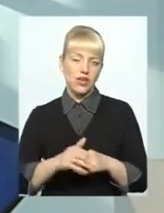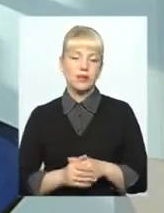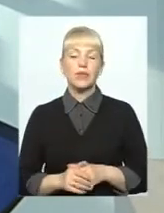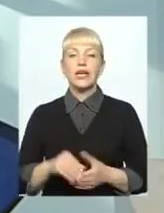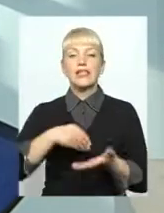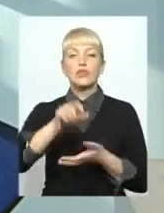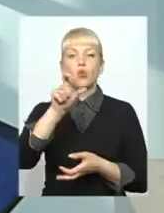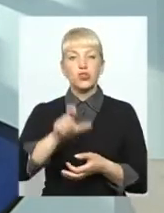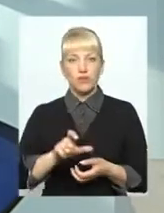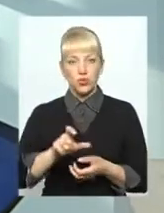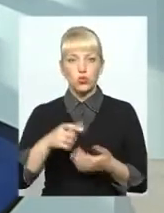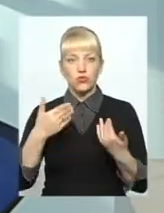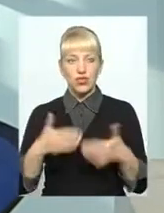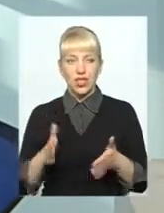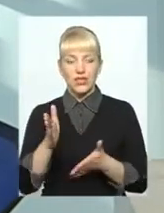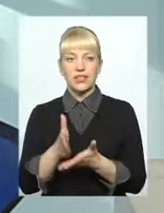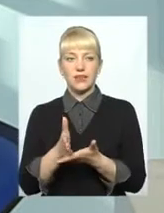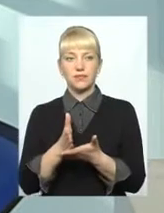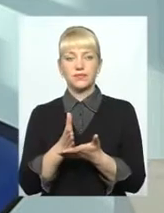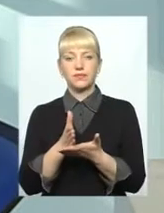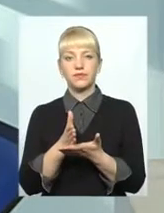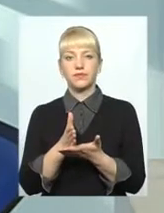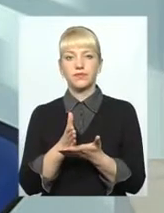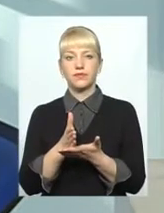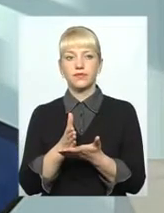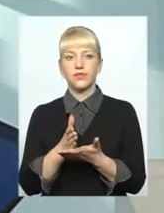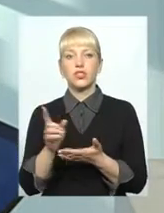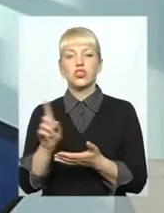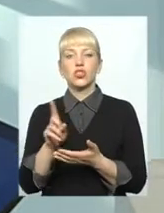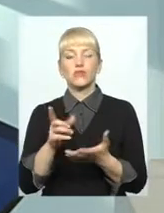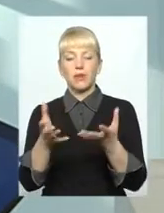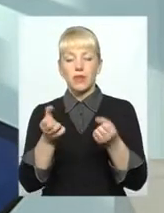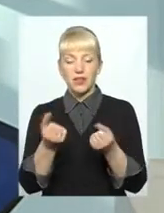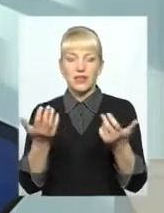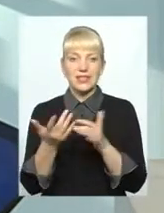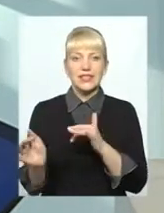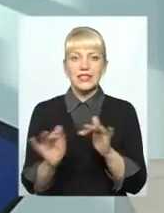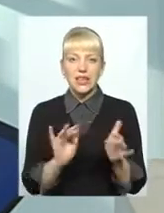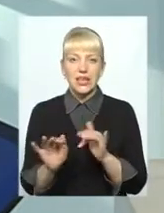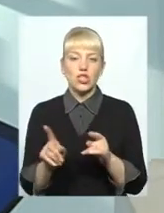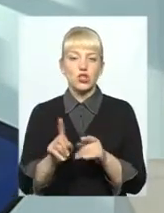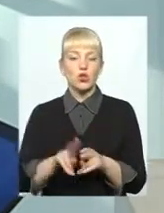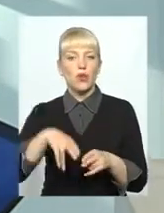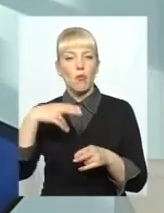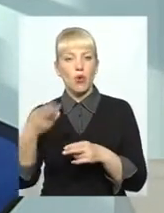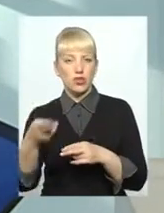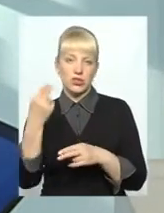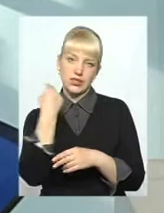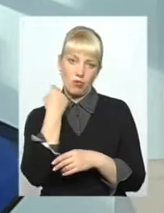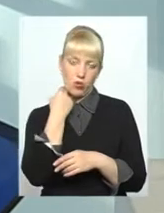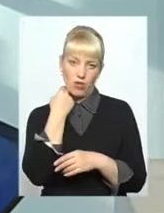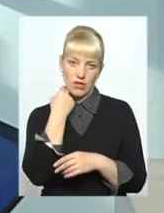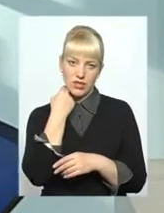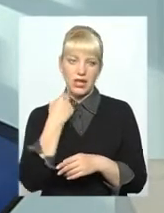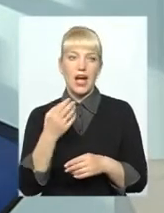є, щоб він прийняв якісь дії щодо погашення цієї заборгованості.